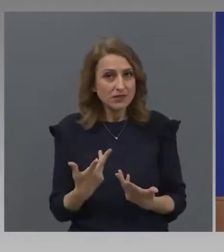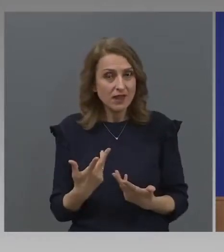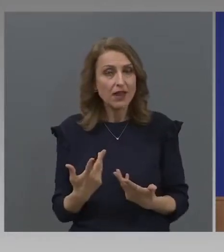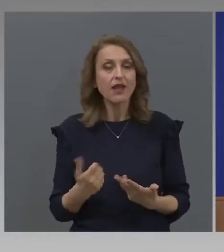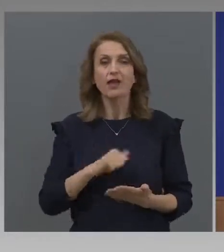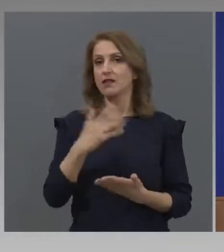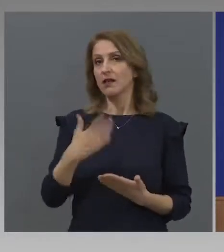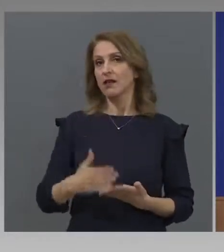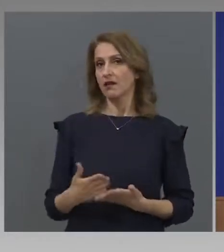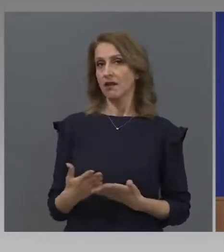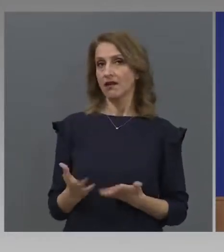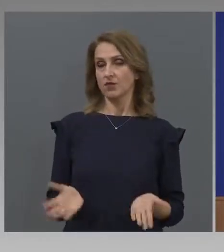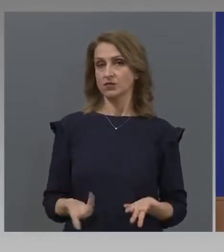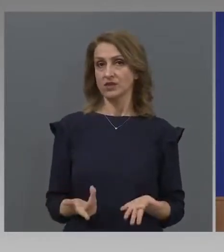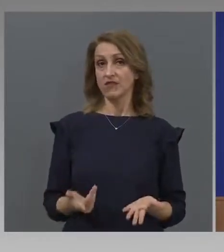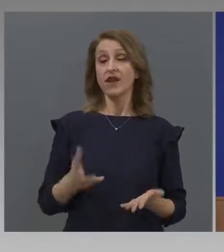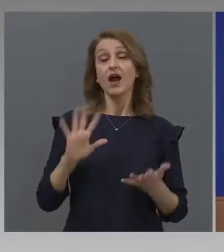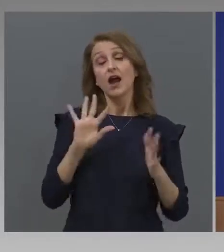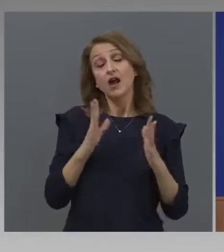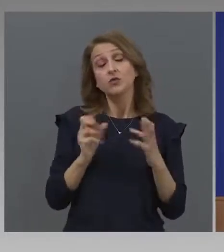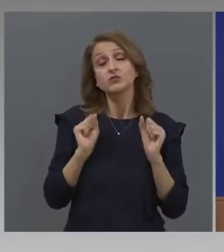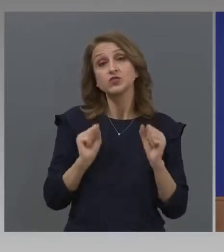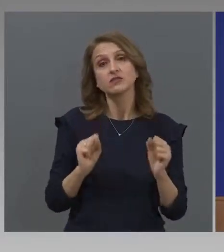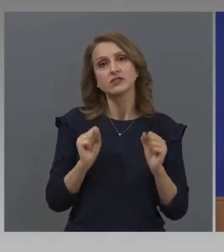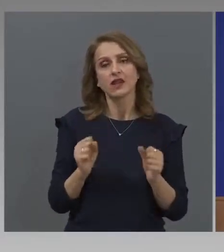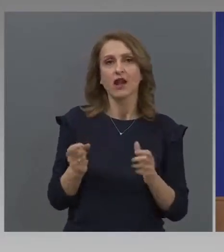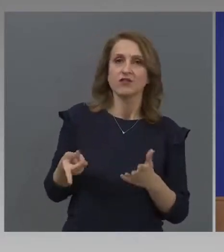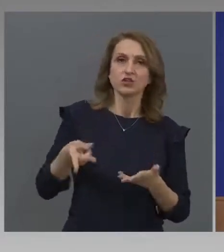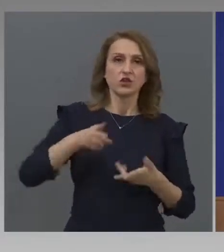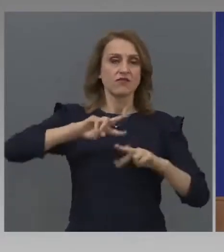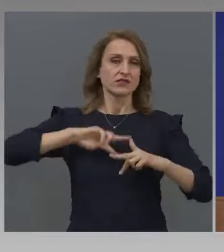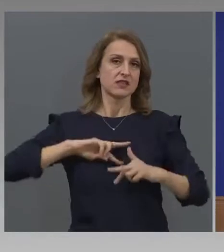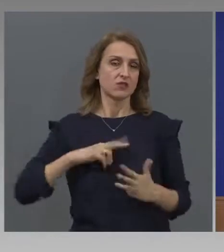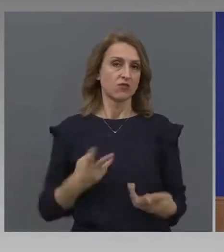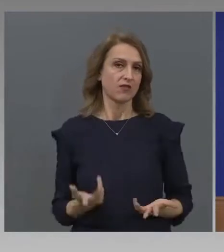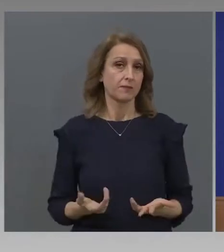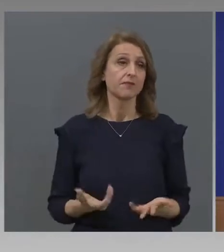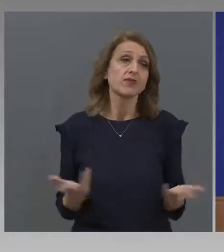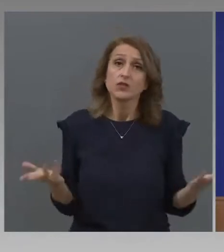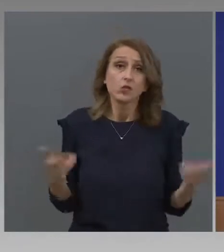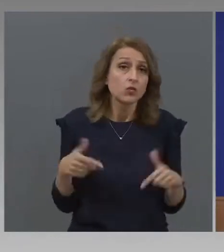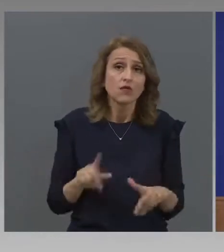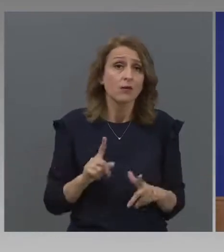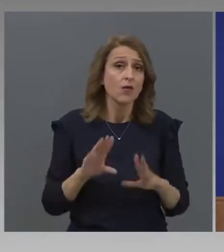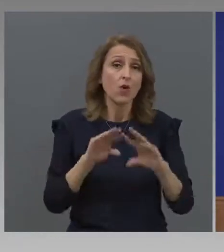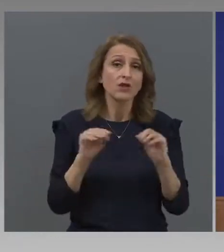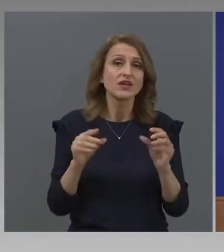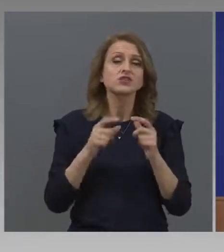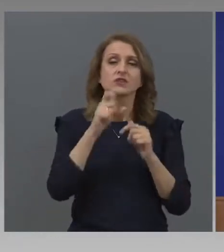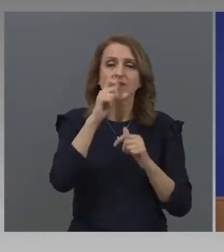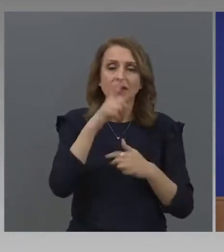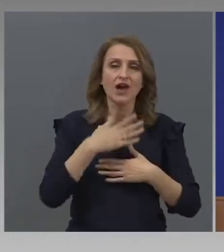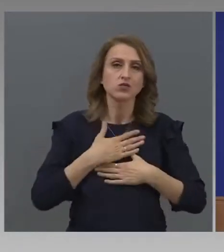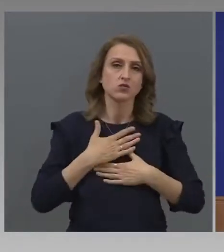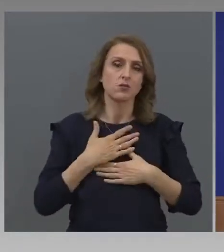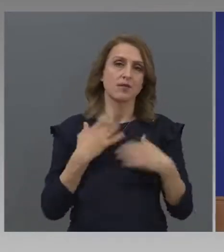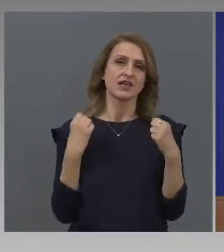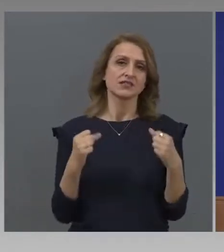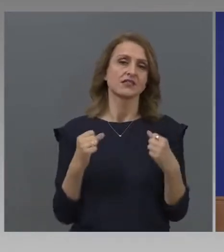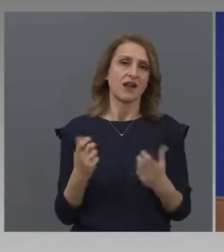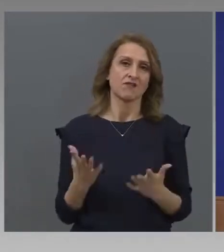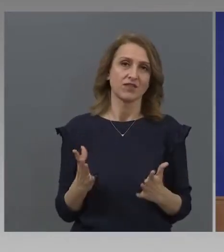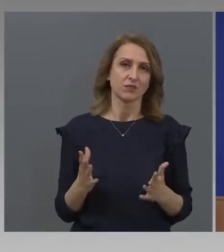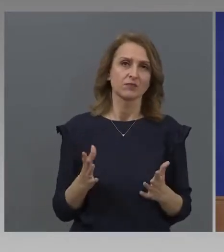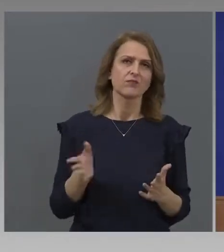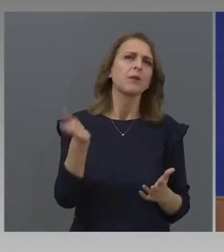накрая, ако сме живи, здраве се възстановявам. Това мога да кажа. Ценно ми е здравето. След